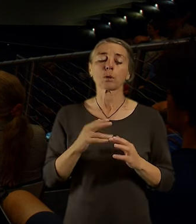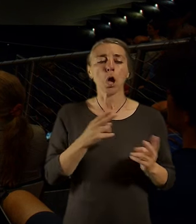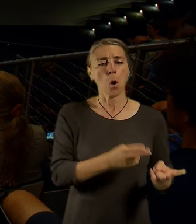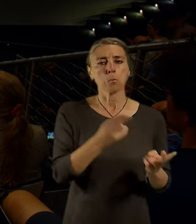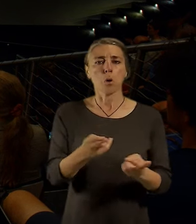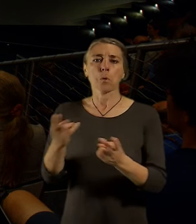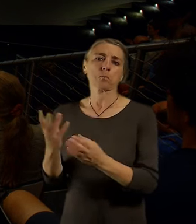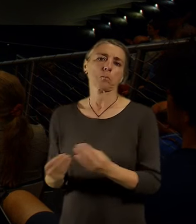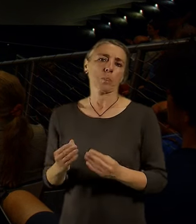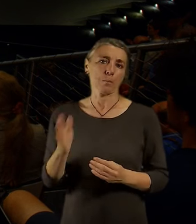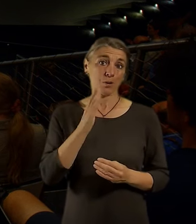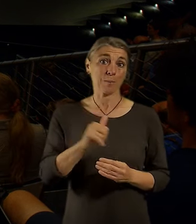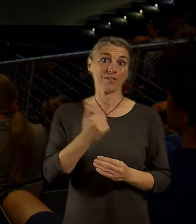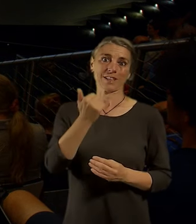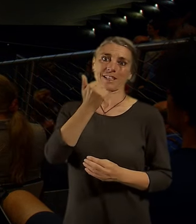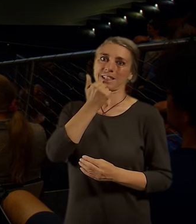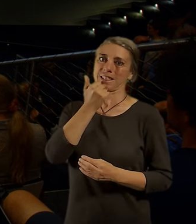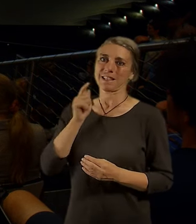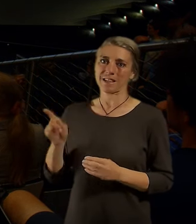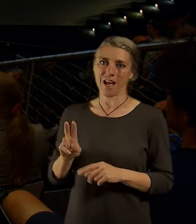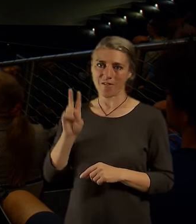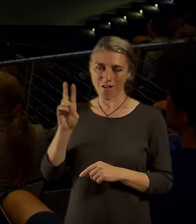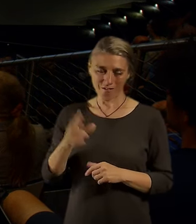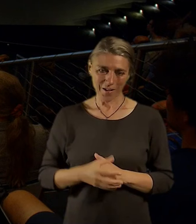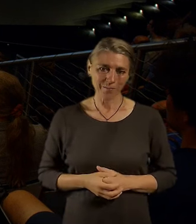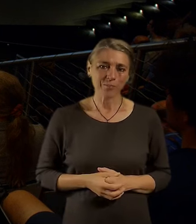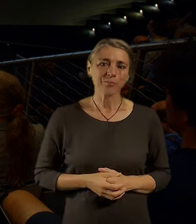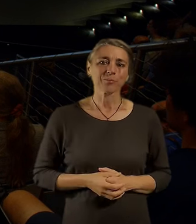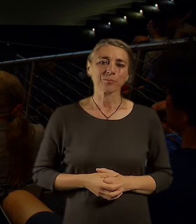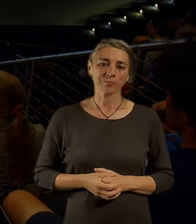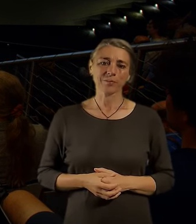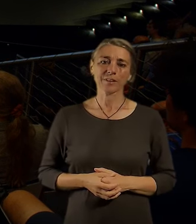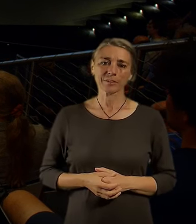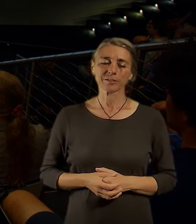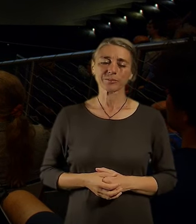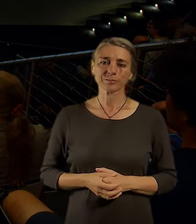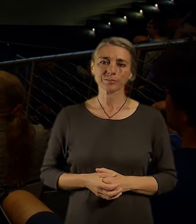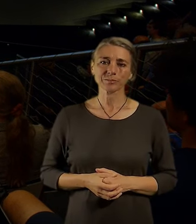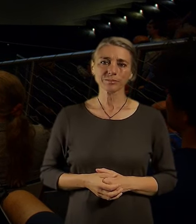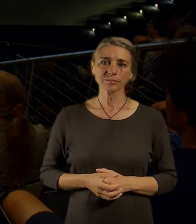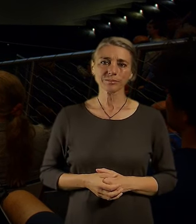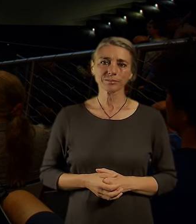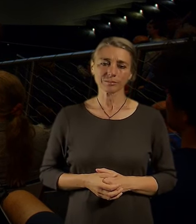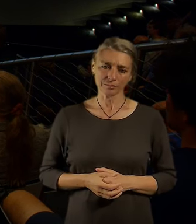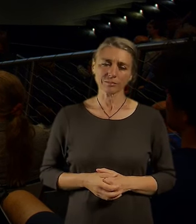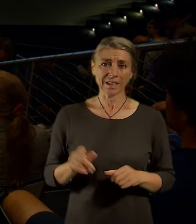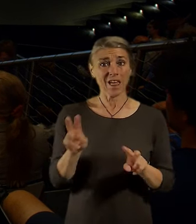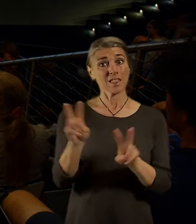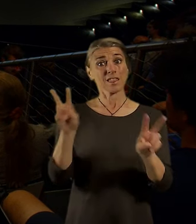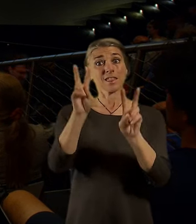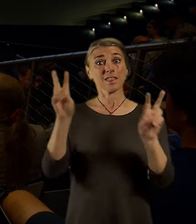campu. Děkuju, děkuju. A teda ta Verlyba. Já bych řekla, že je to spíš velmi závažné téma.